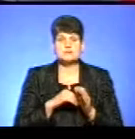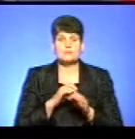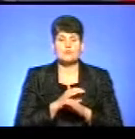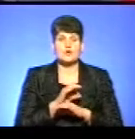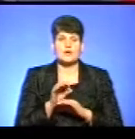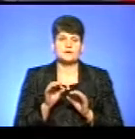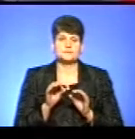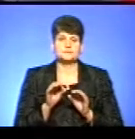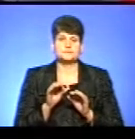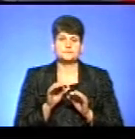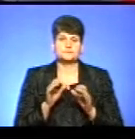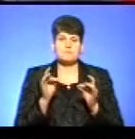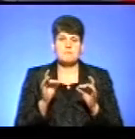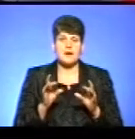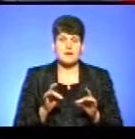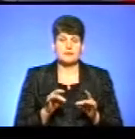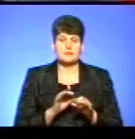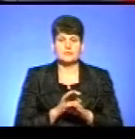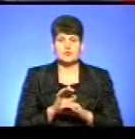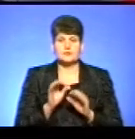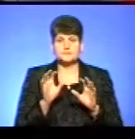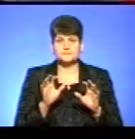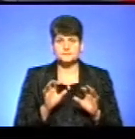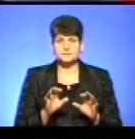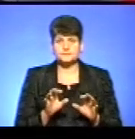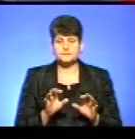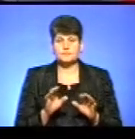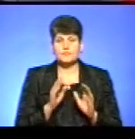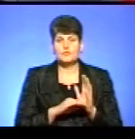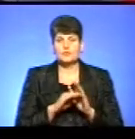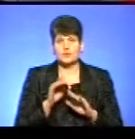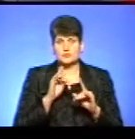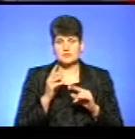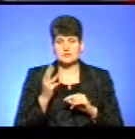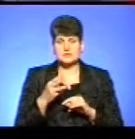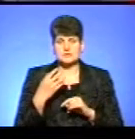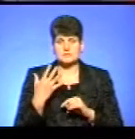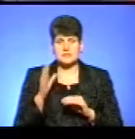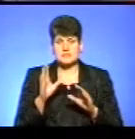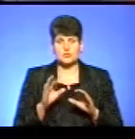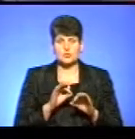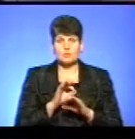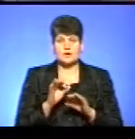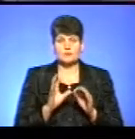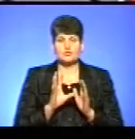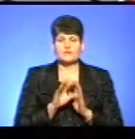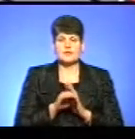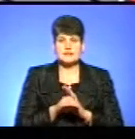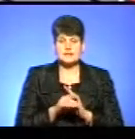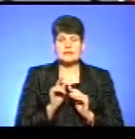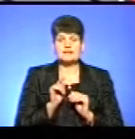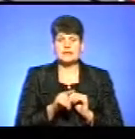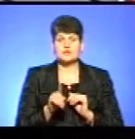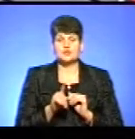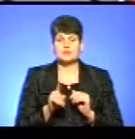пакет проєктів законів до Верховної Ради, 35 законопроєктів, які були внесені якраз на те,